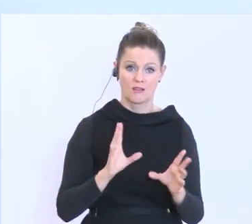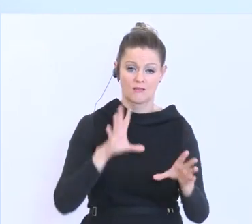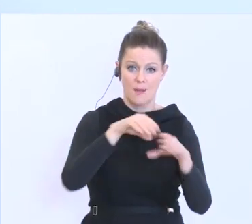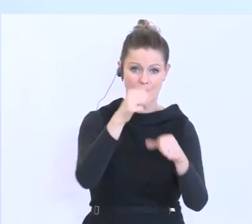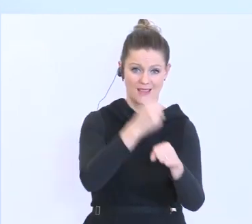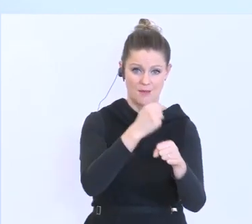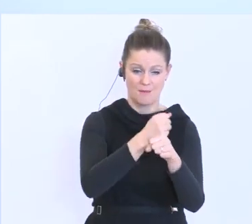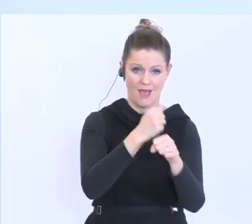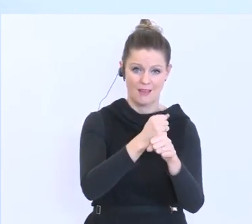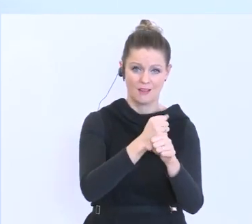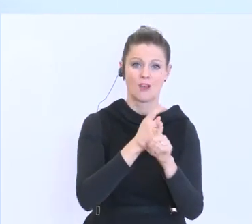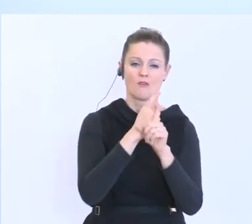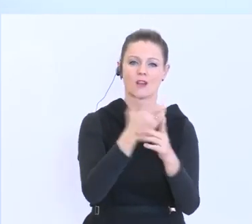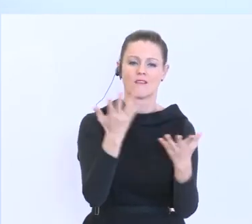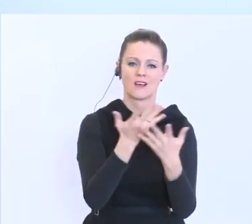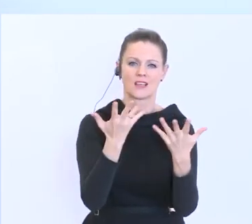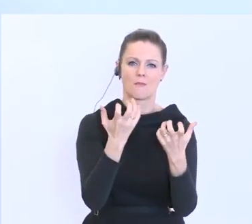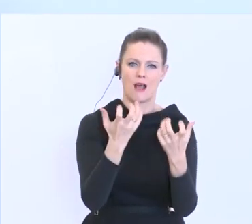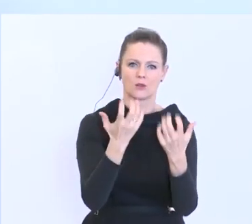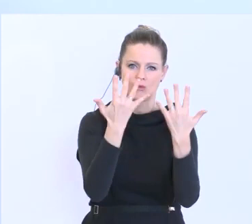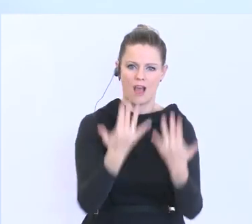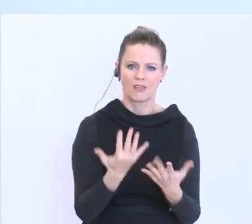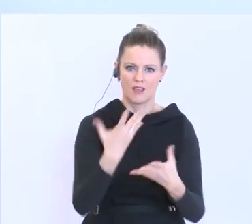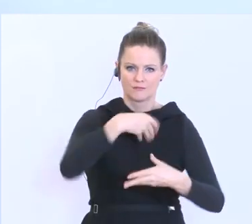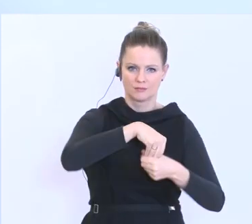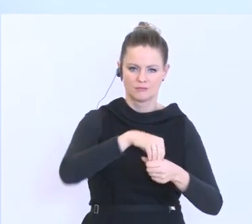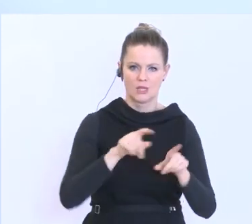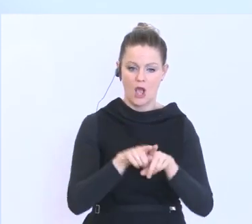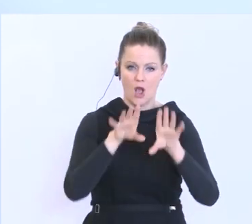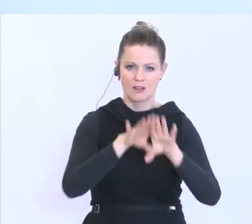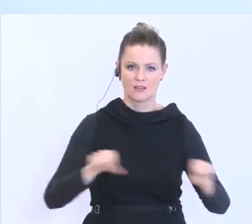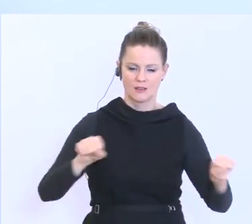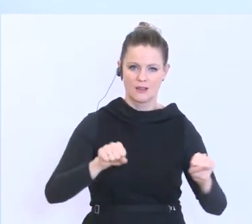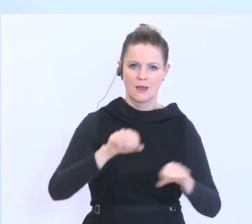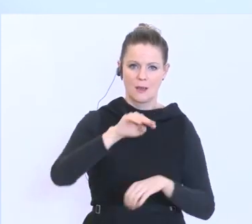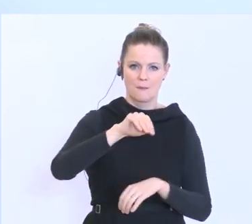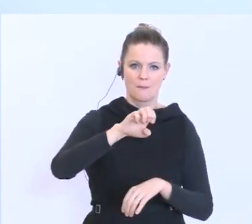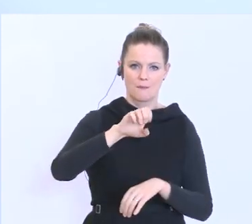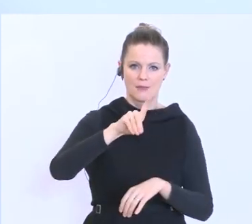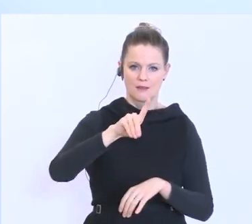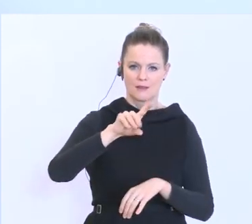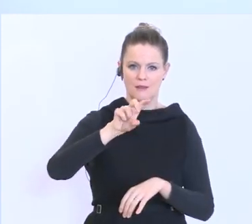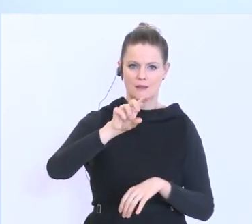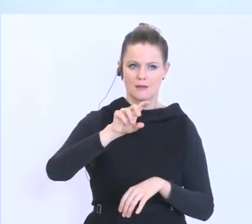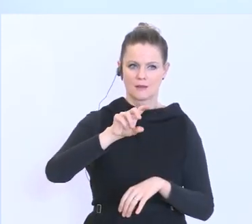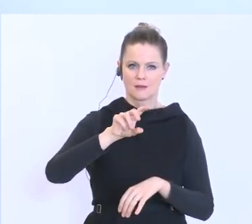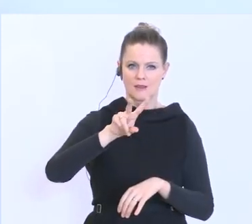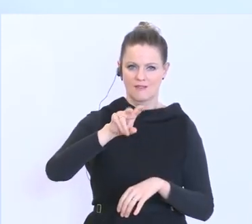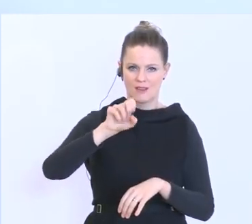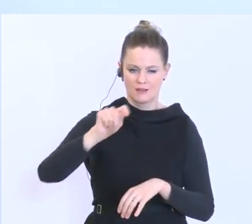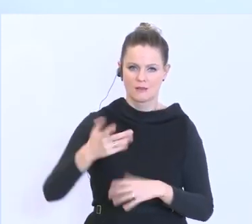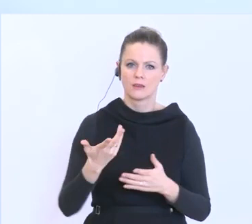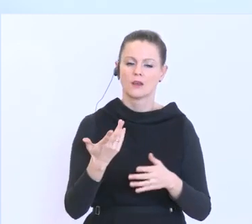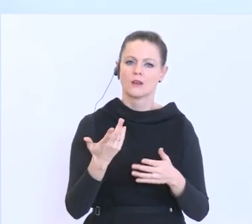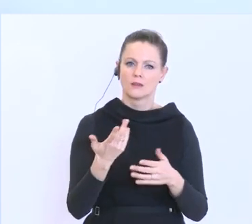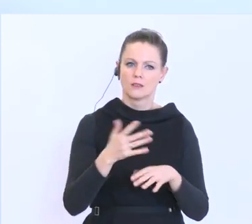anrechnen zu lassen. Wir haben bereits auch eine Vereinbarung mit der Medved in Wien und auch